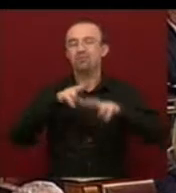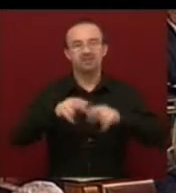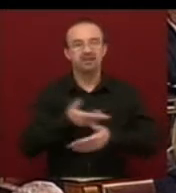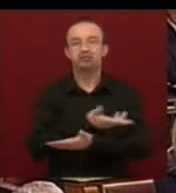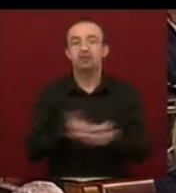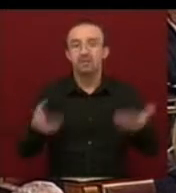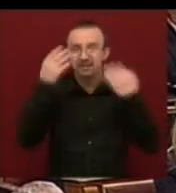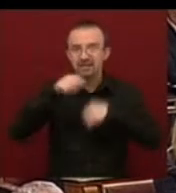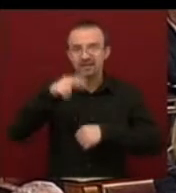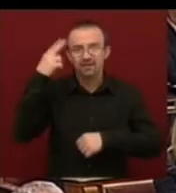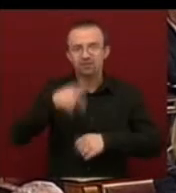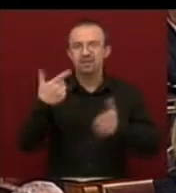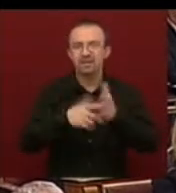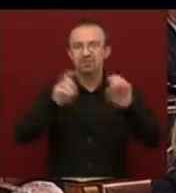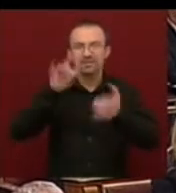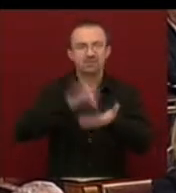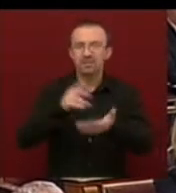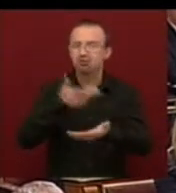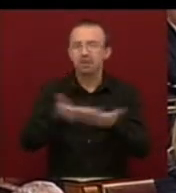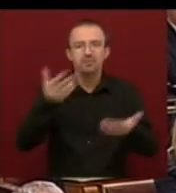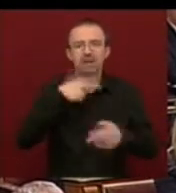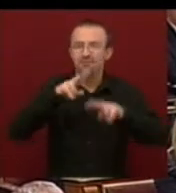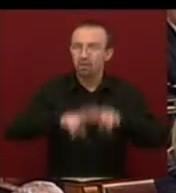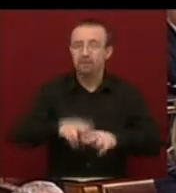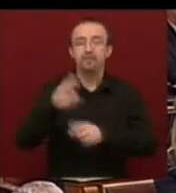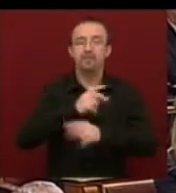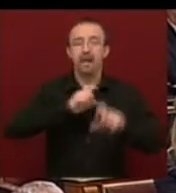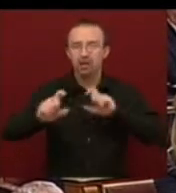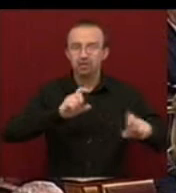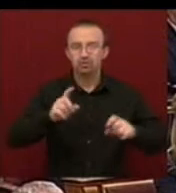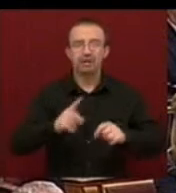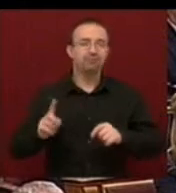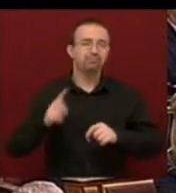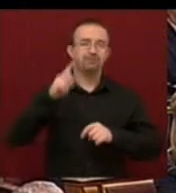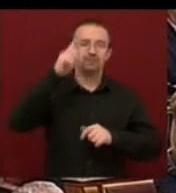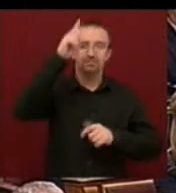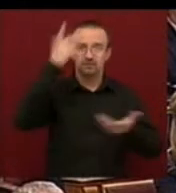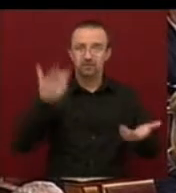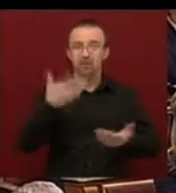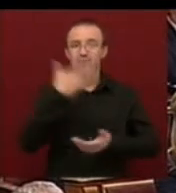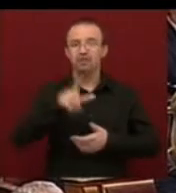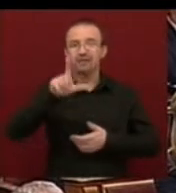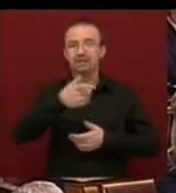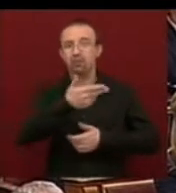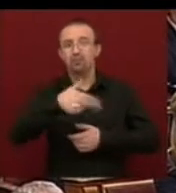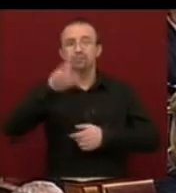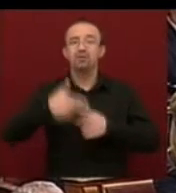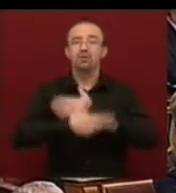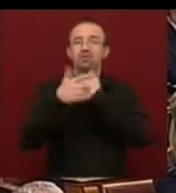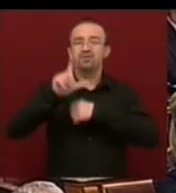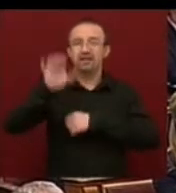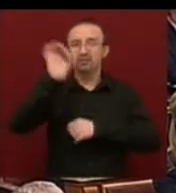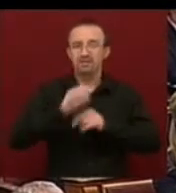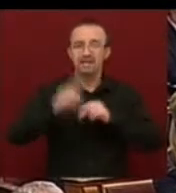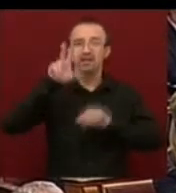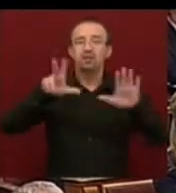tisztelt képviselő úr, 2010 közepén. Az államadóság az egekbe szökönt. 52-ről 82 százalékra